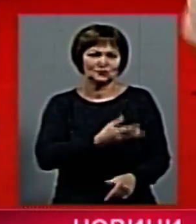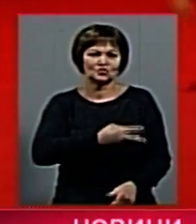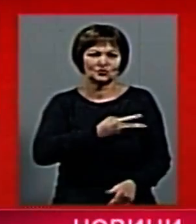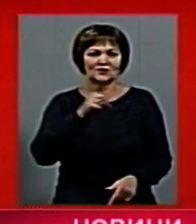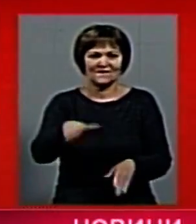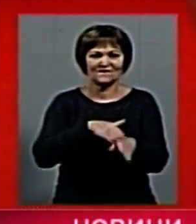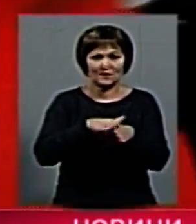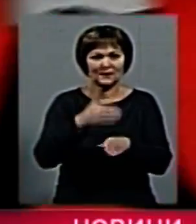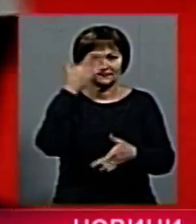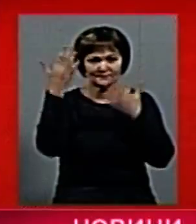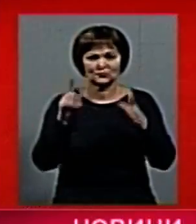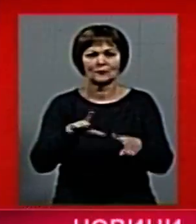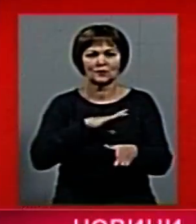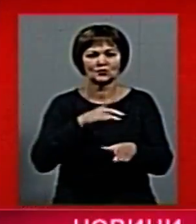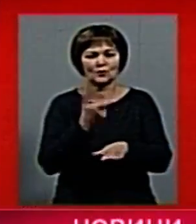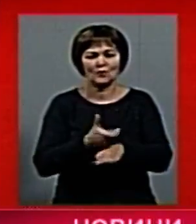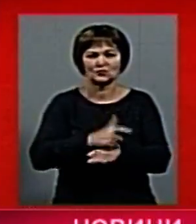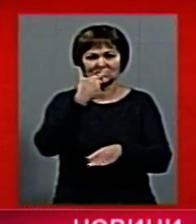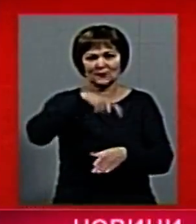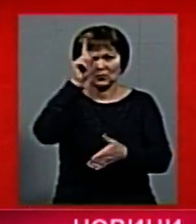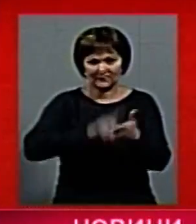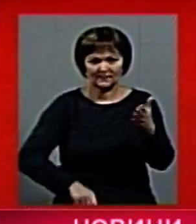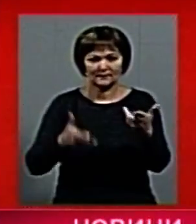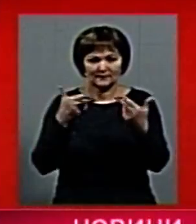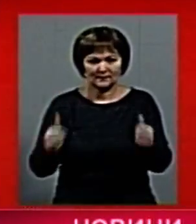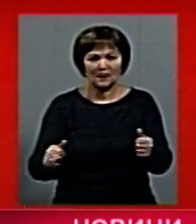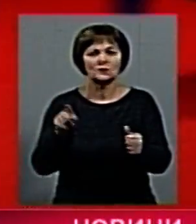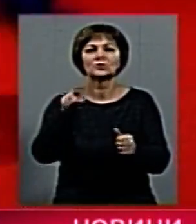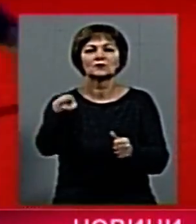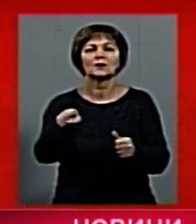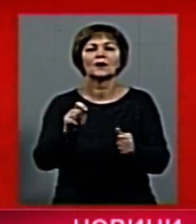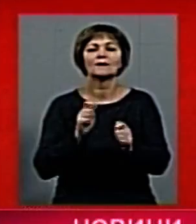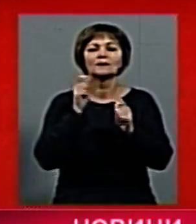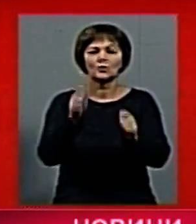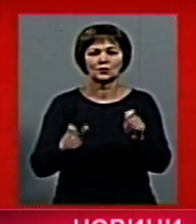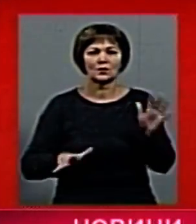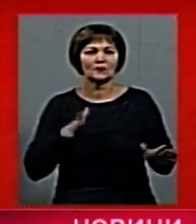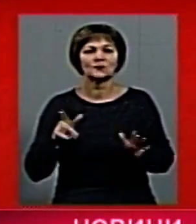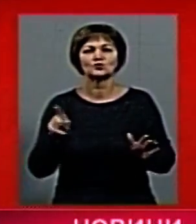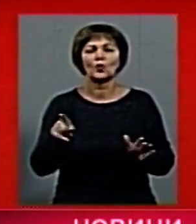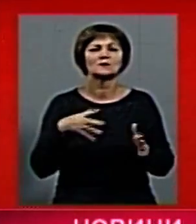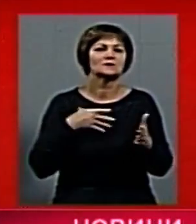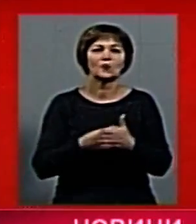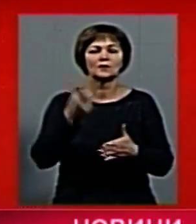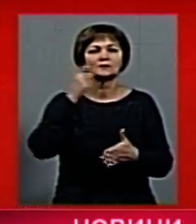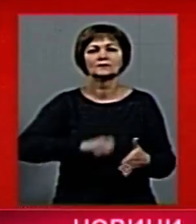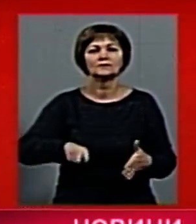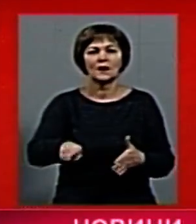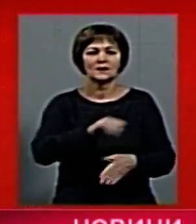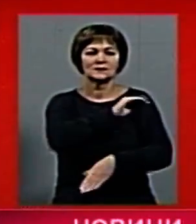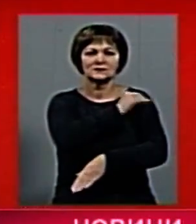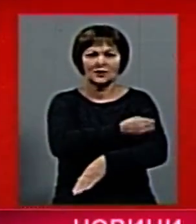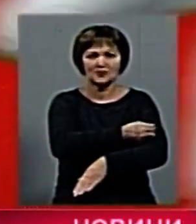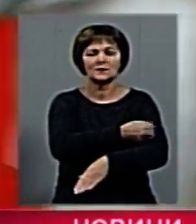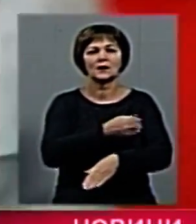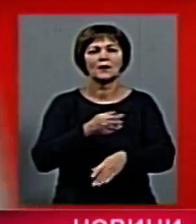здійснив, щоб бути більш впевнен? Так. А що тобі приносять тренування? Що вони дають? Силу,